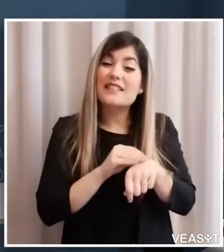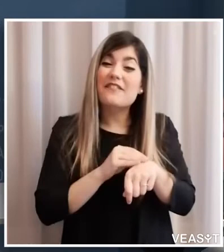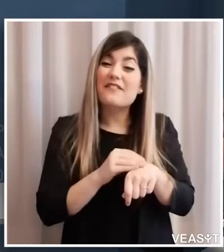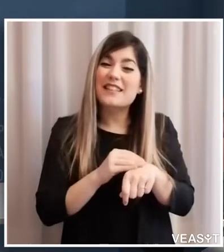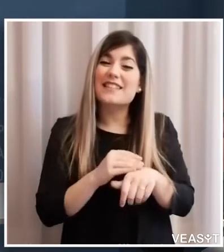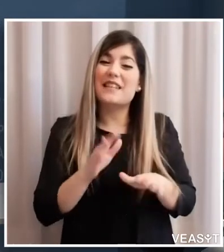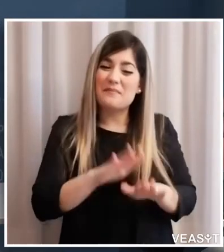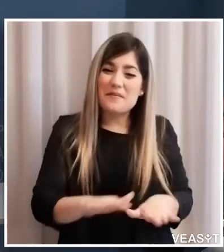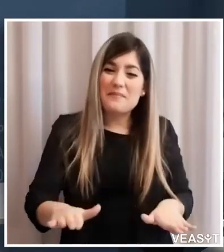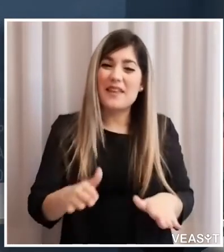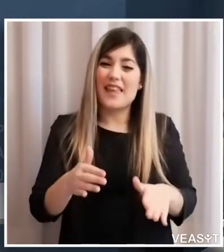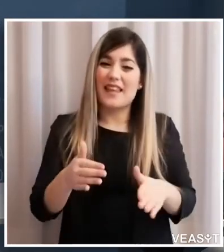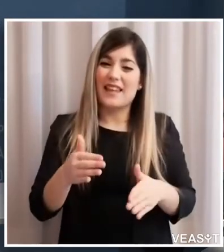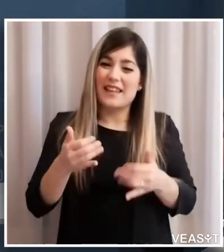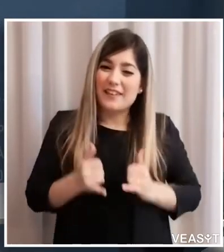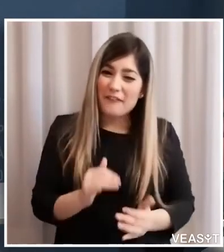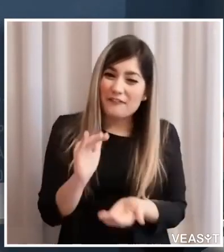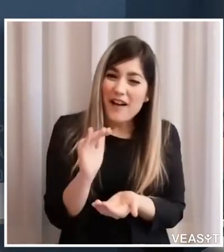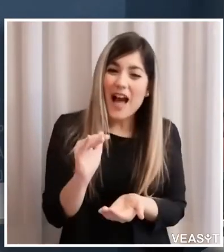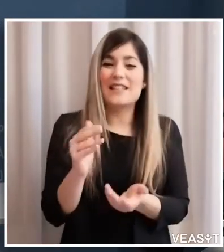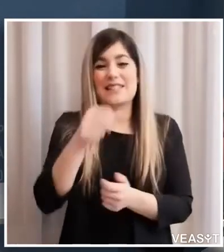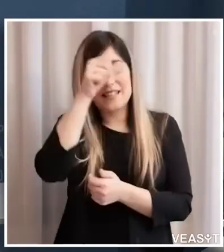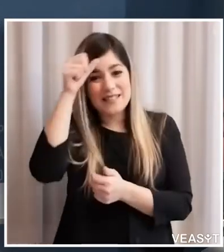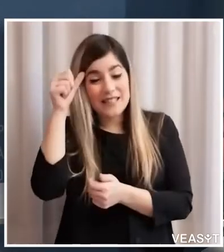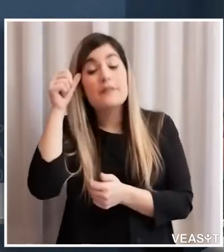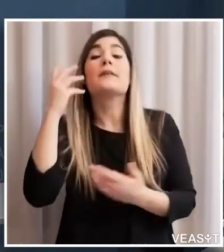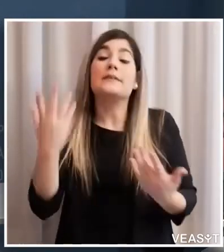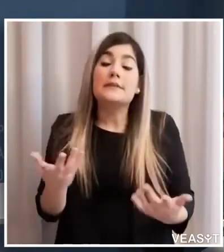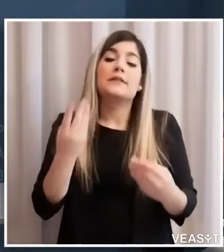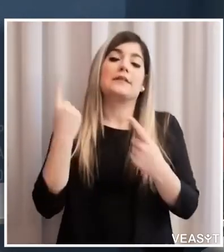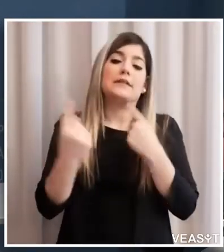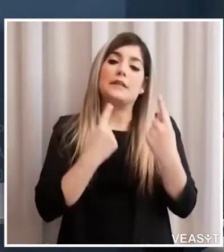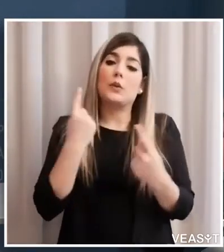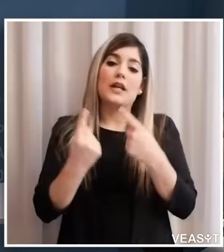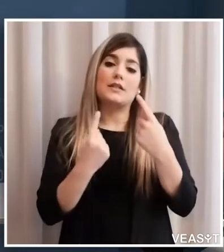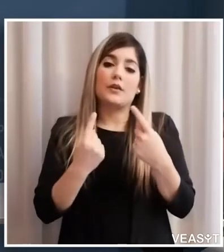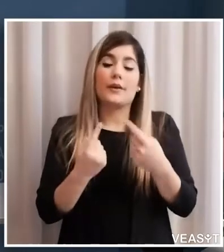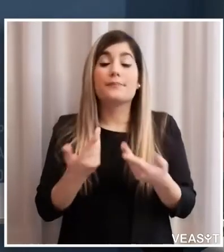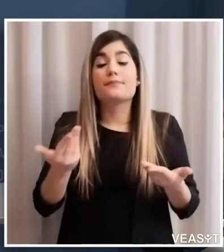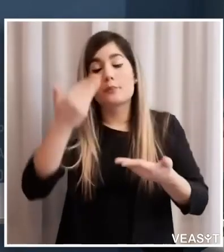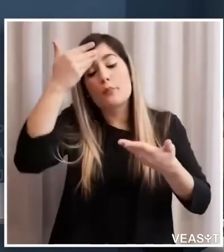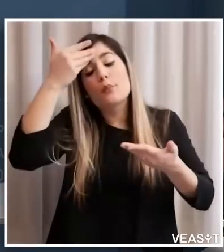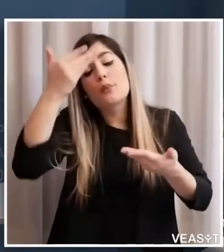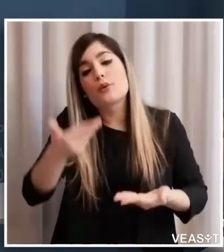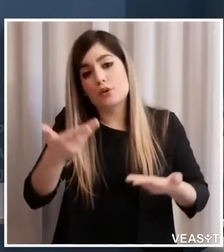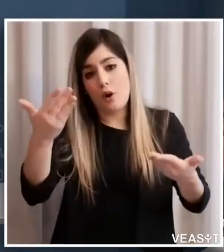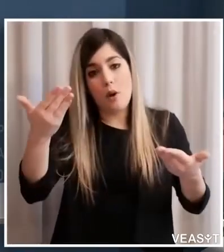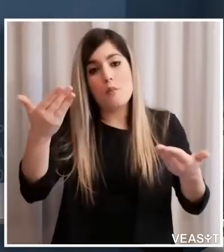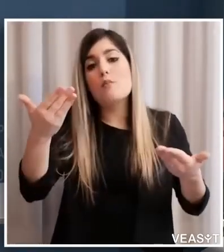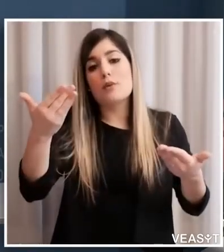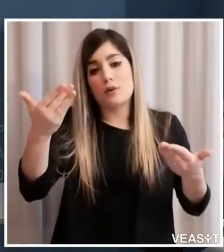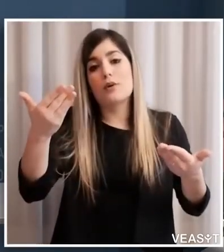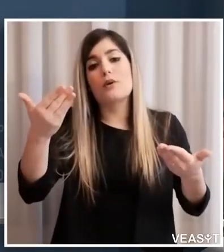infanzia e anche estivi la situazione attualmente per sfortuna anche così che a